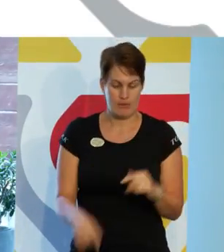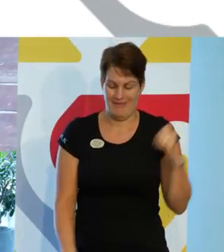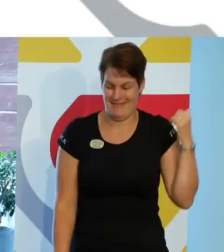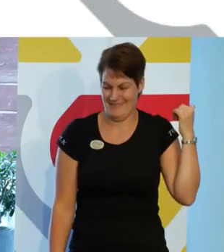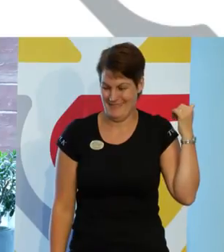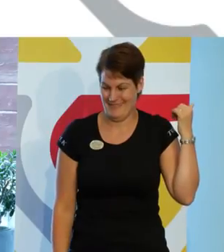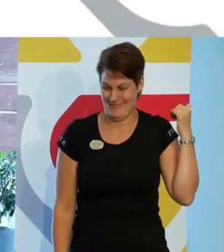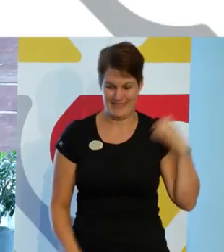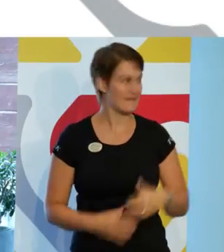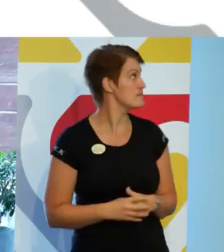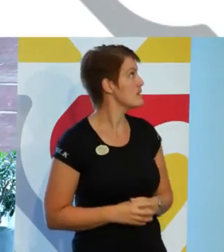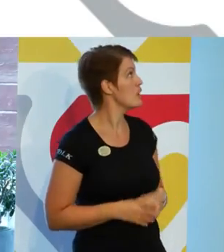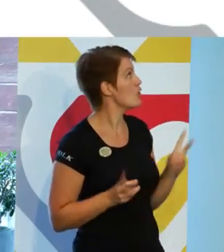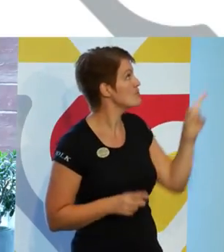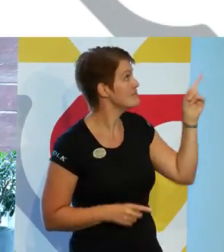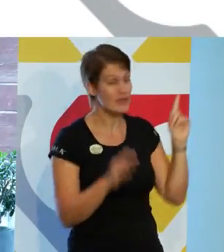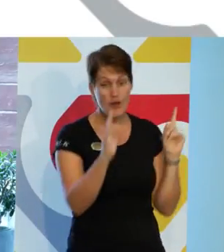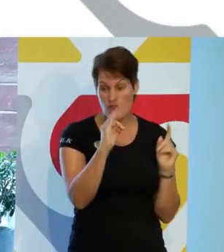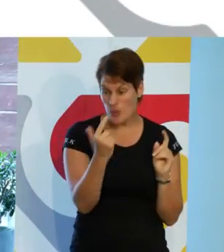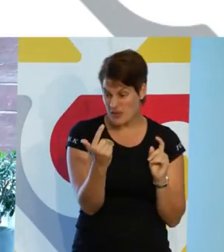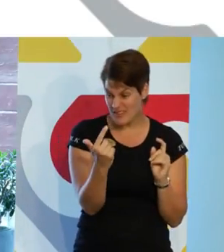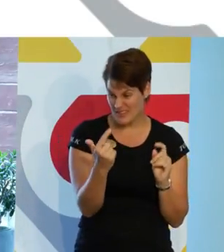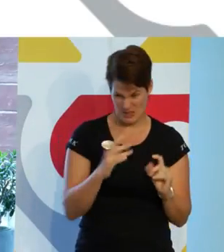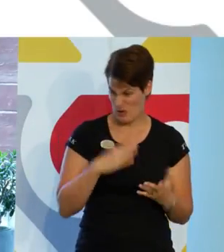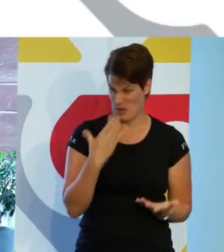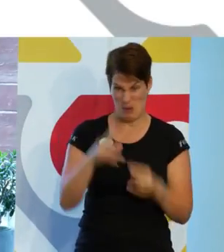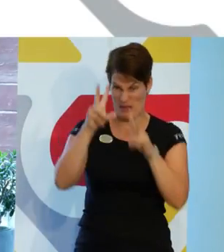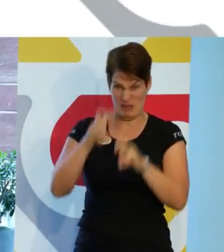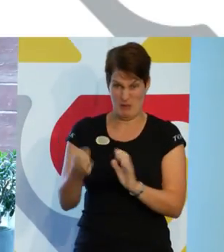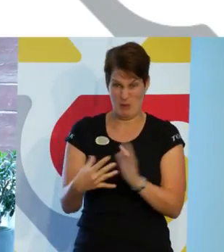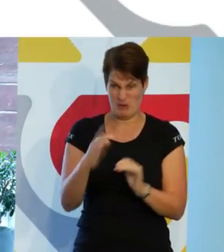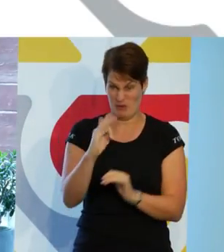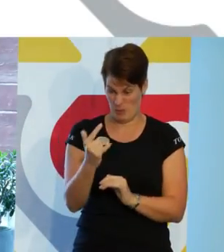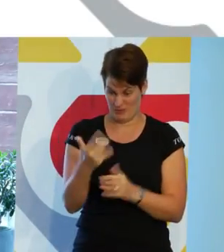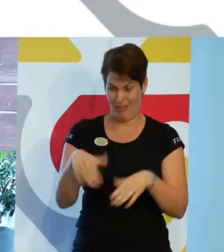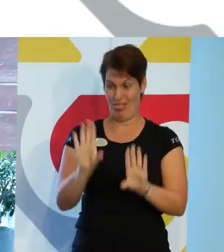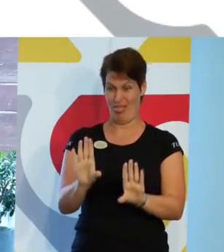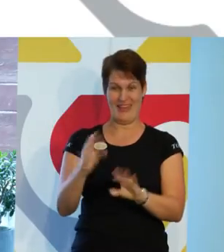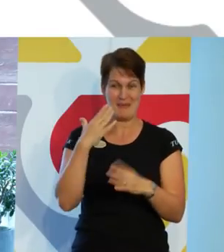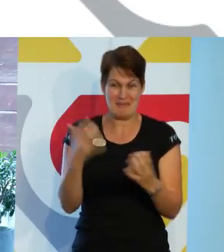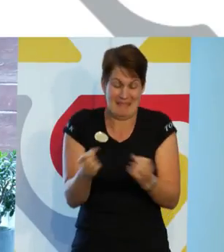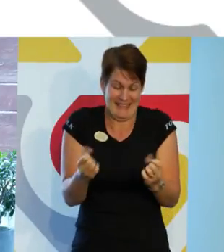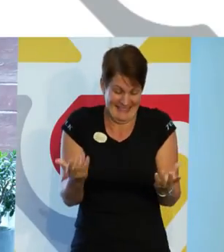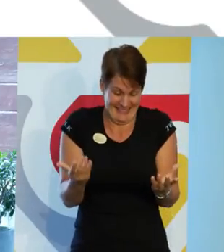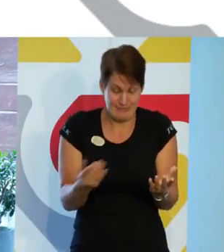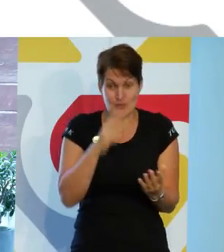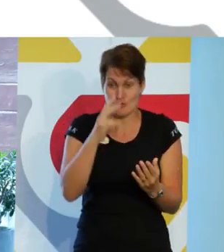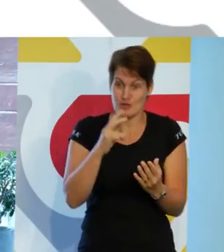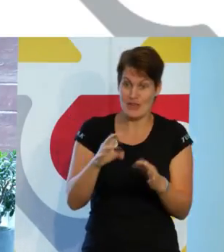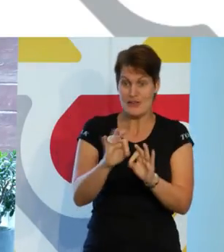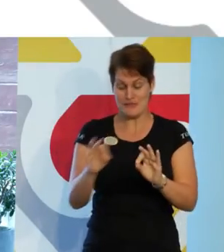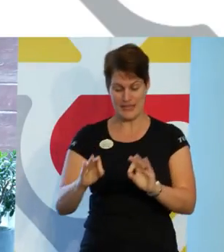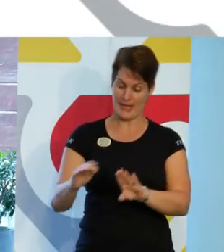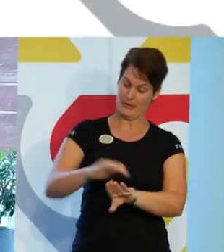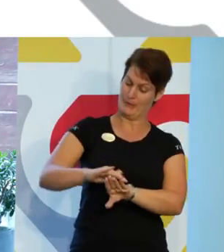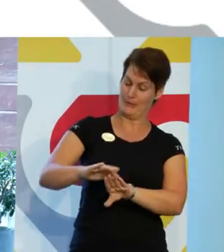Man får också upp lite fötter. Då har jag ingen klokren analys på. Men de verkar väldigt filade. De är